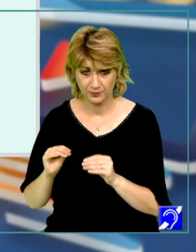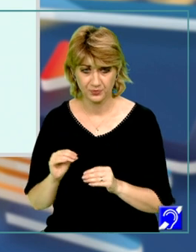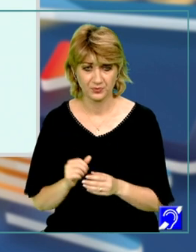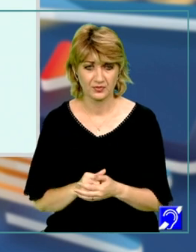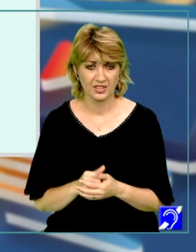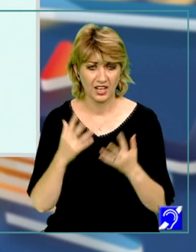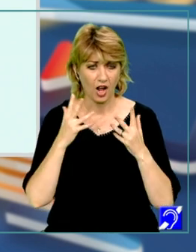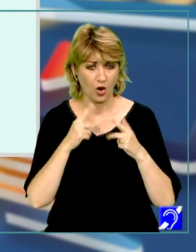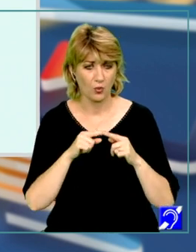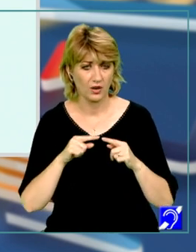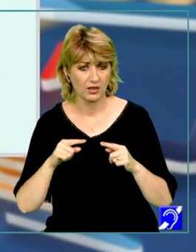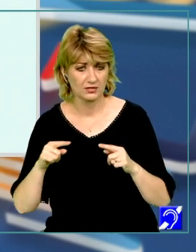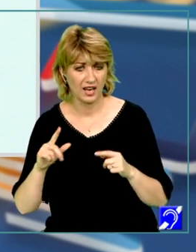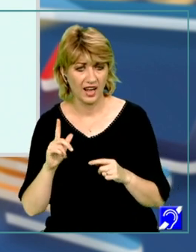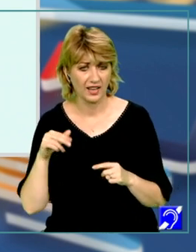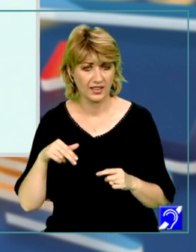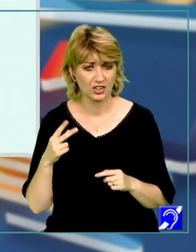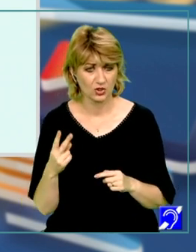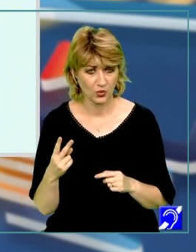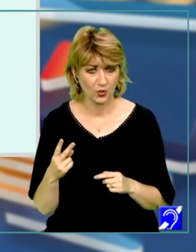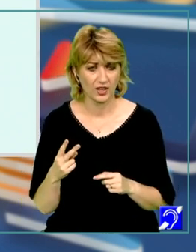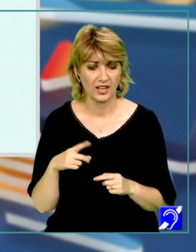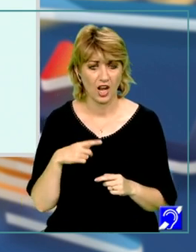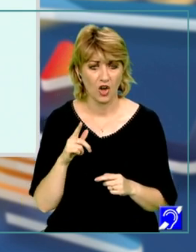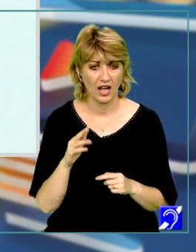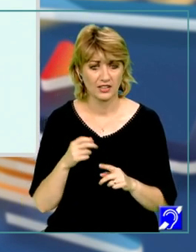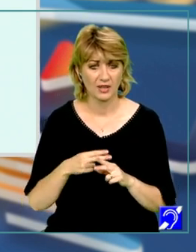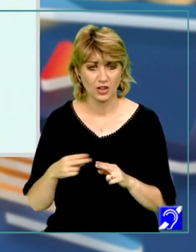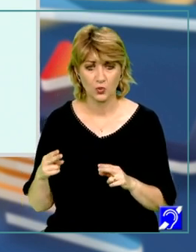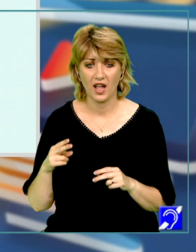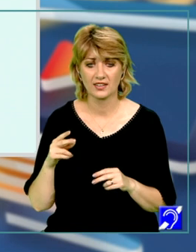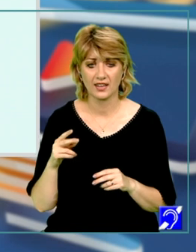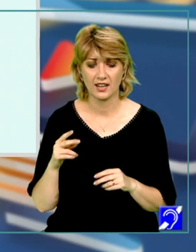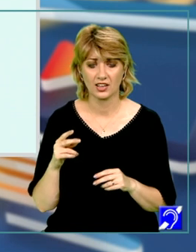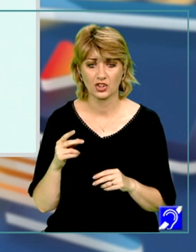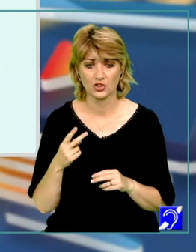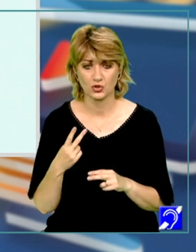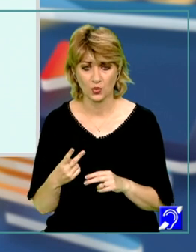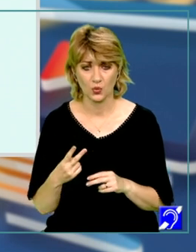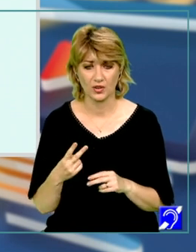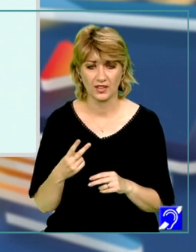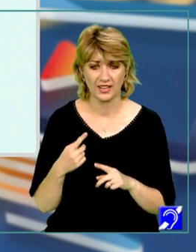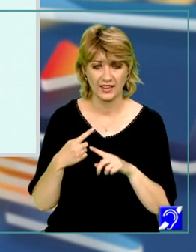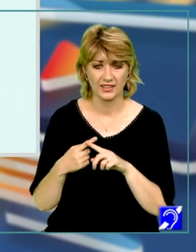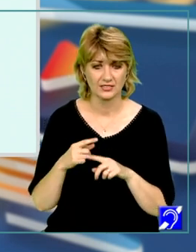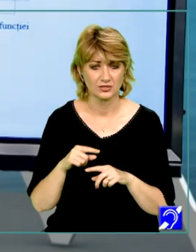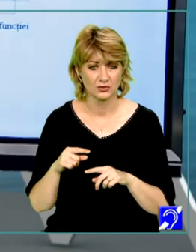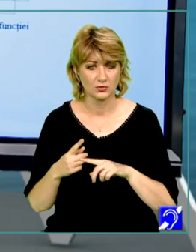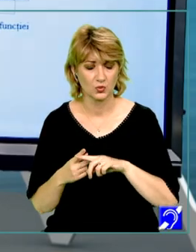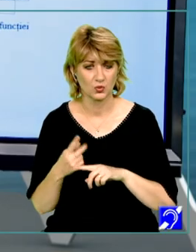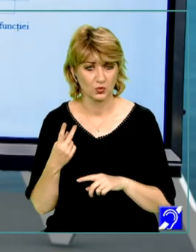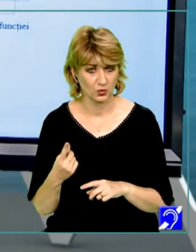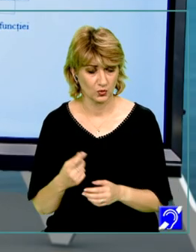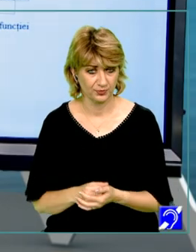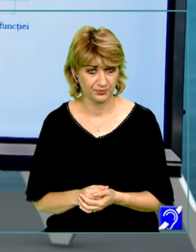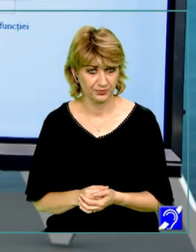de 1 calculat și ln de 2, logaritm natural de 2, care se obține prin înlocuirea lui x cu 1. Cum